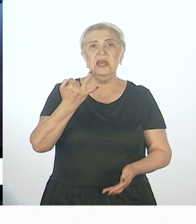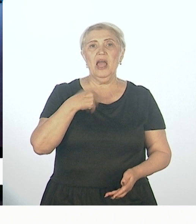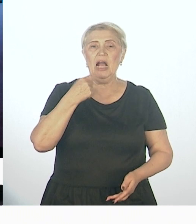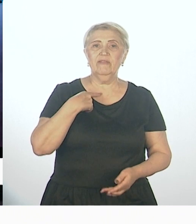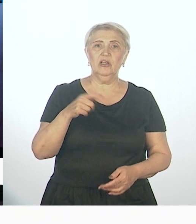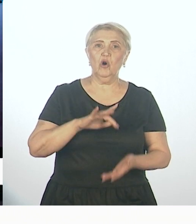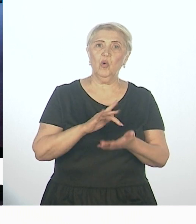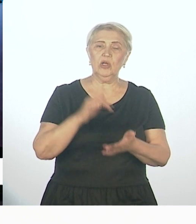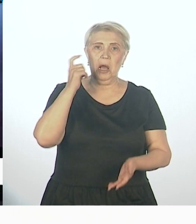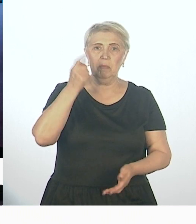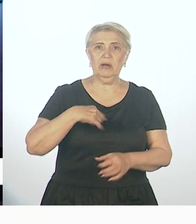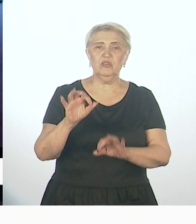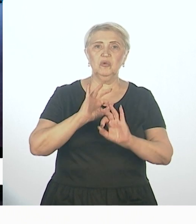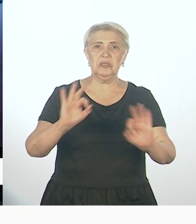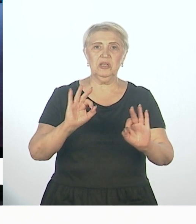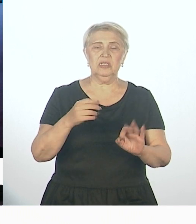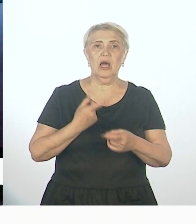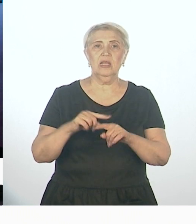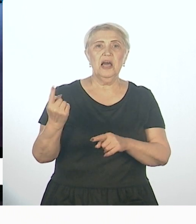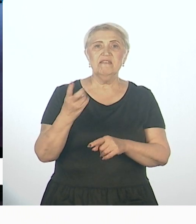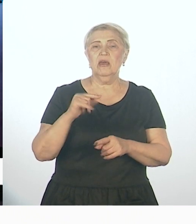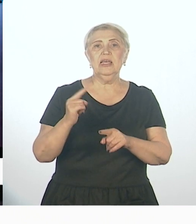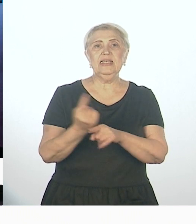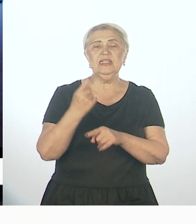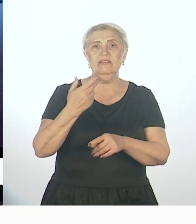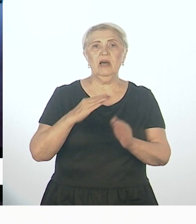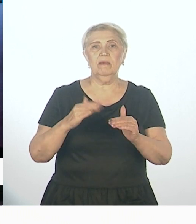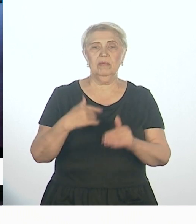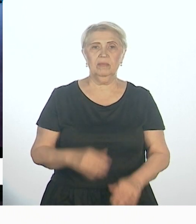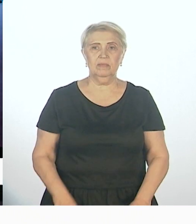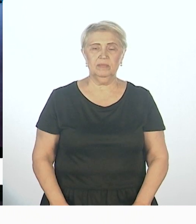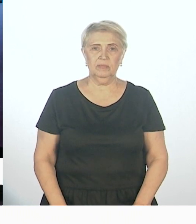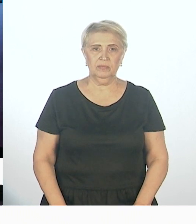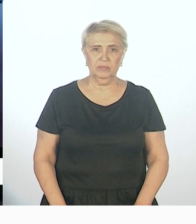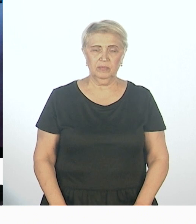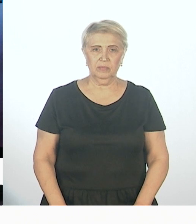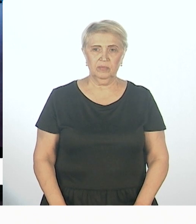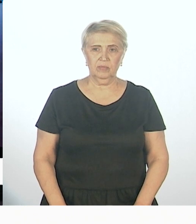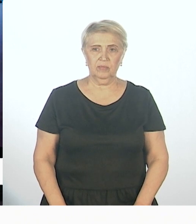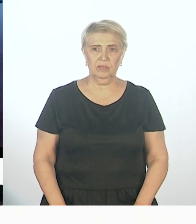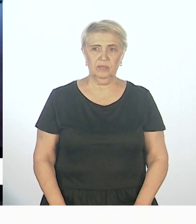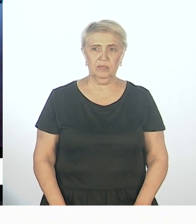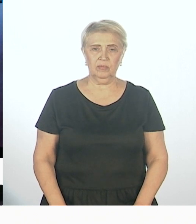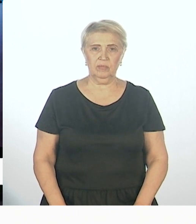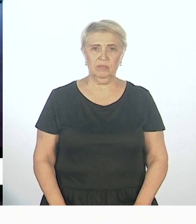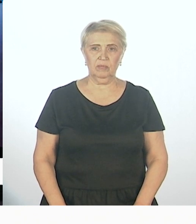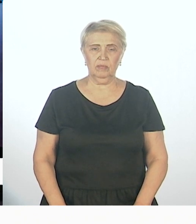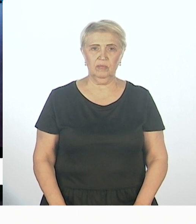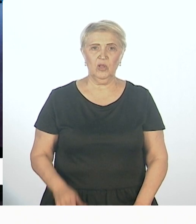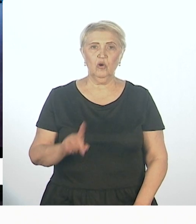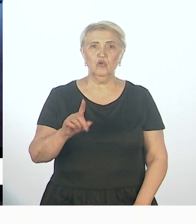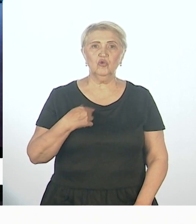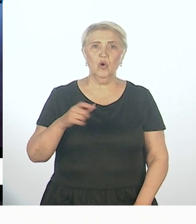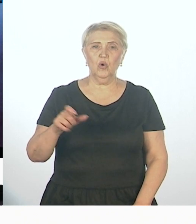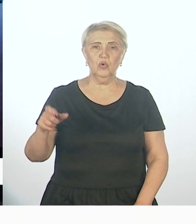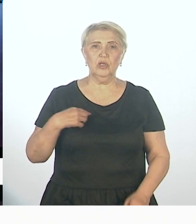И это не единственная же практика, да, ну, вот эти две, минимум. Ну, мы же только про центр рассказали, нам есть еще, да, нам еще есть что рассказать. Ну, что люди, как,